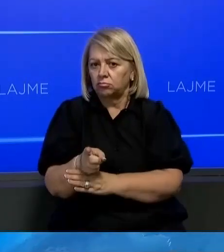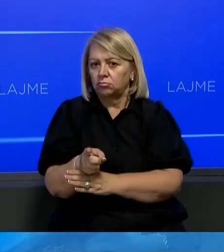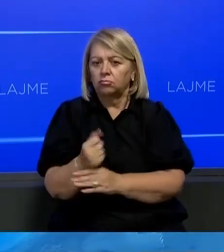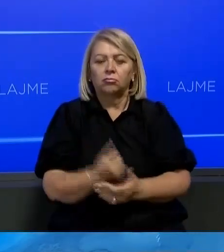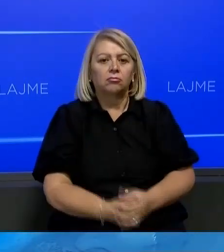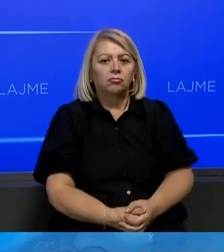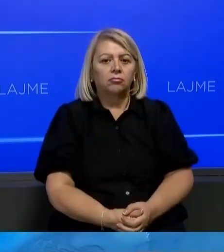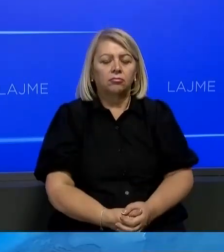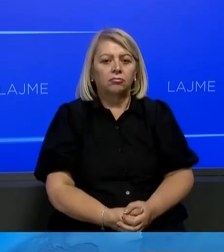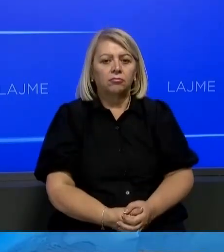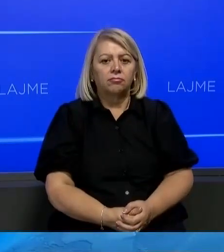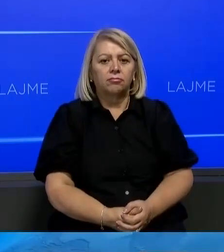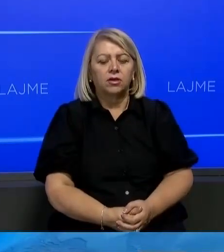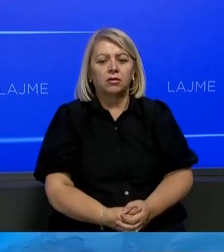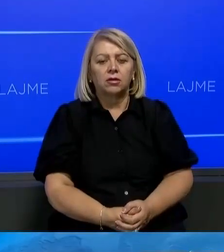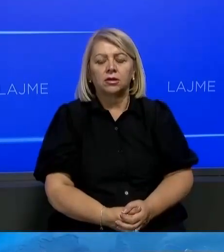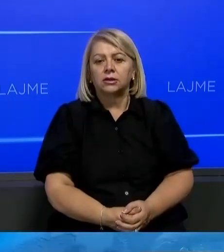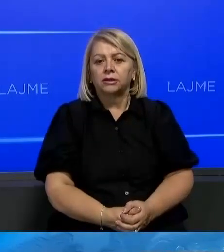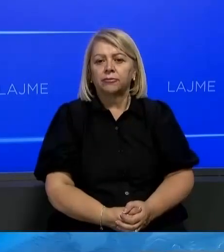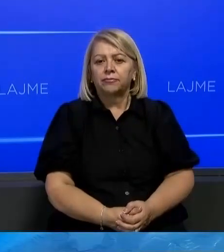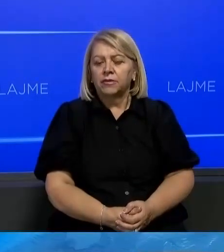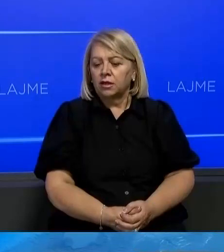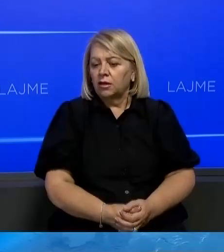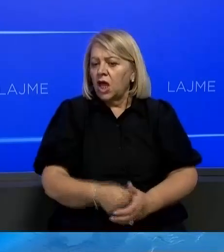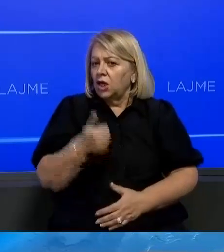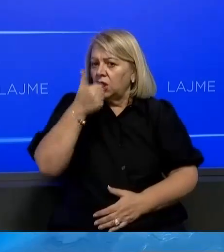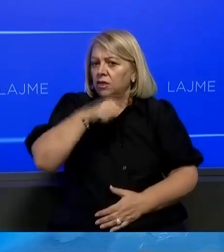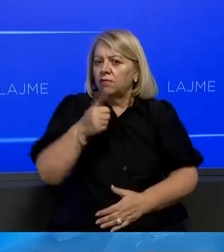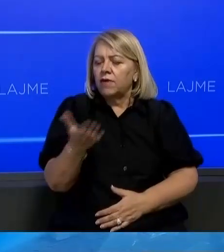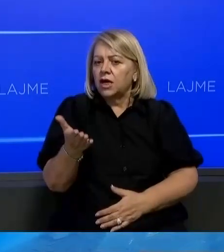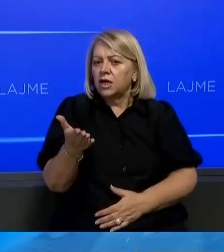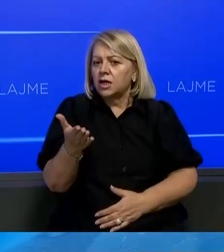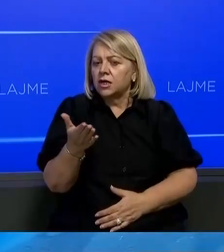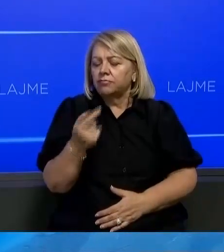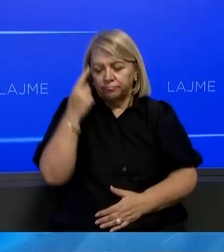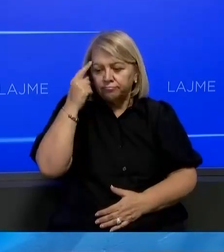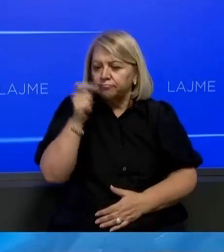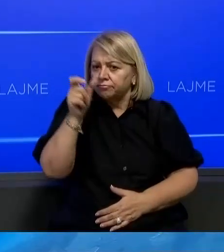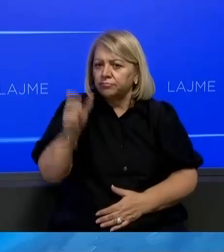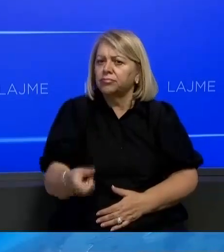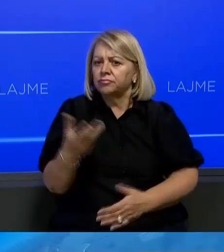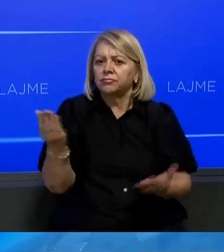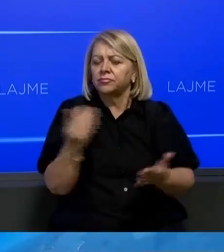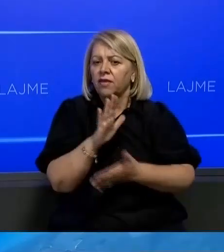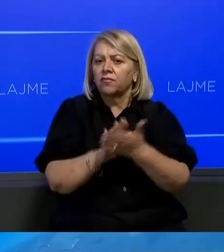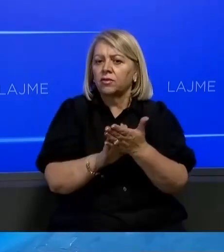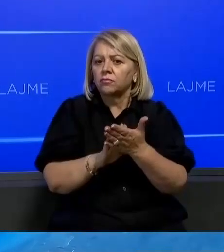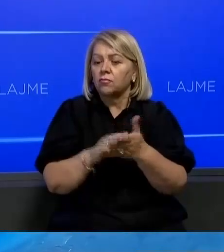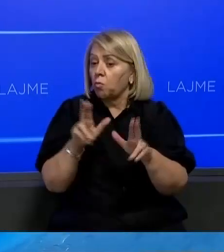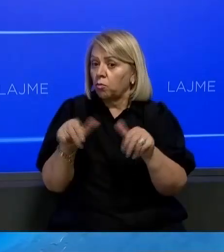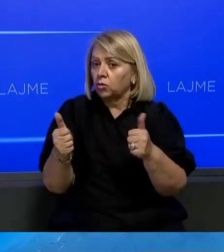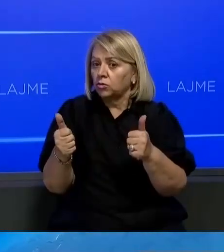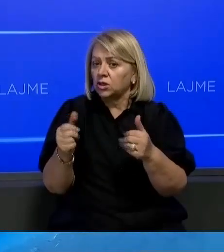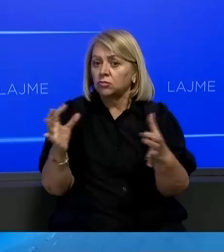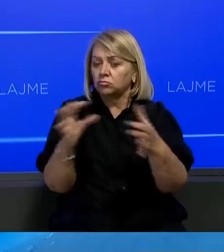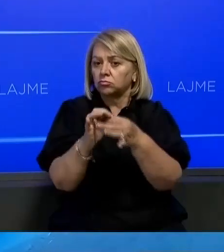dhe primet lizurë ndajti. Për qëfar dyshime është bëhet fjallë si fillim, a mund të jetë